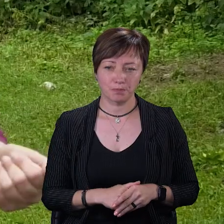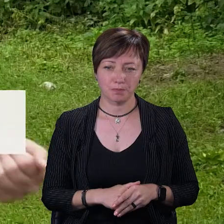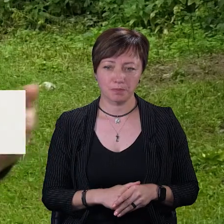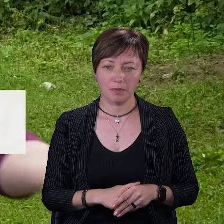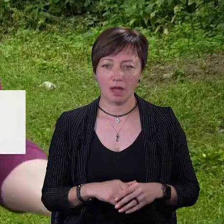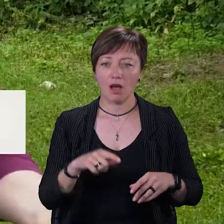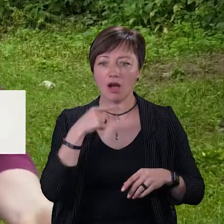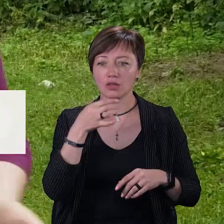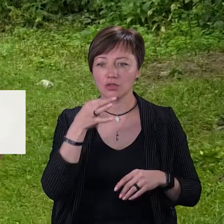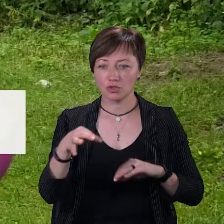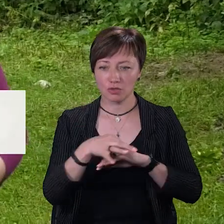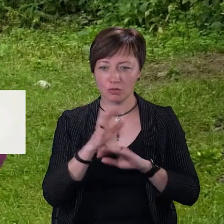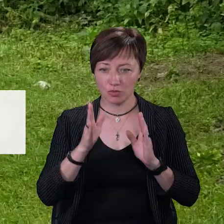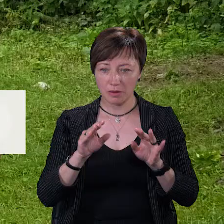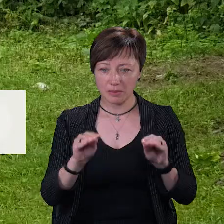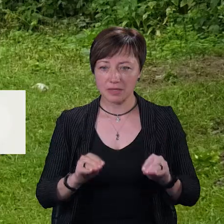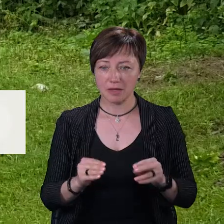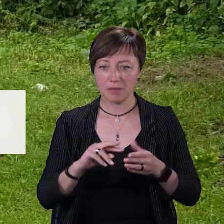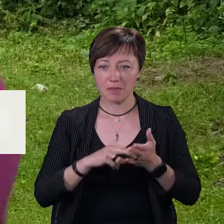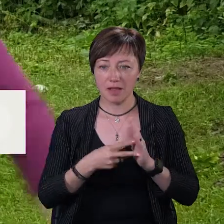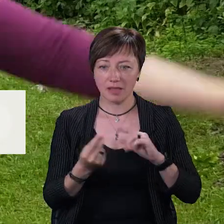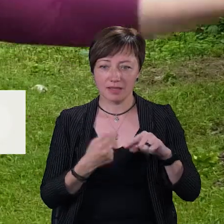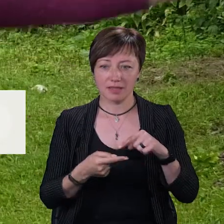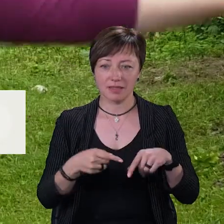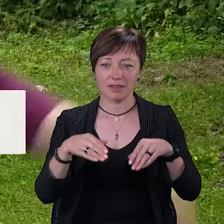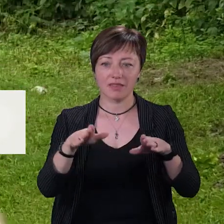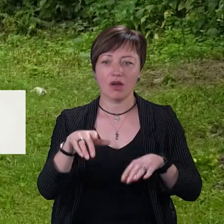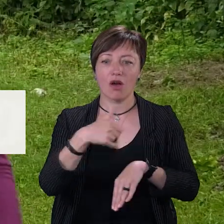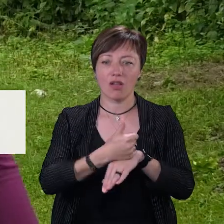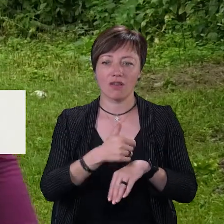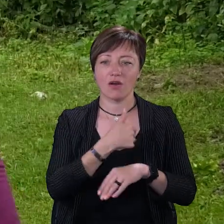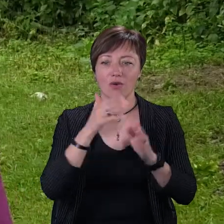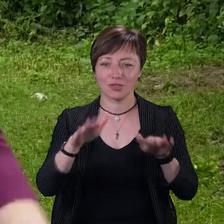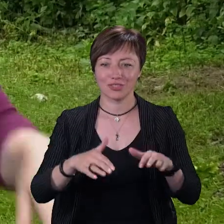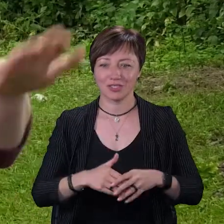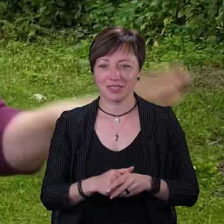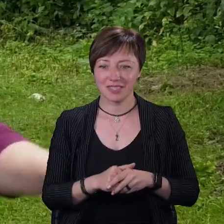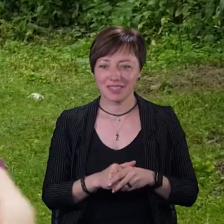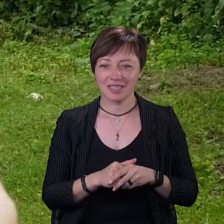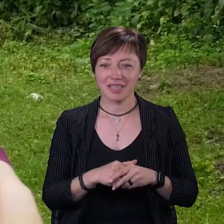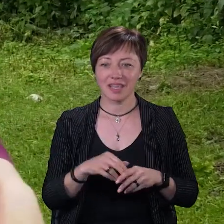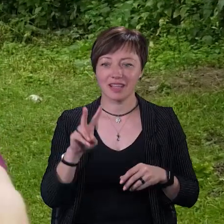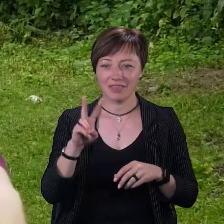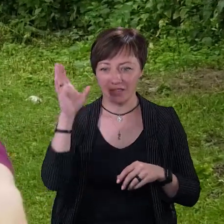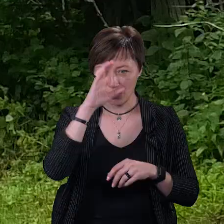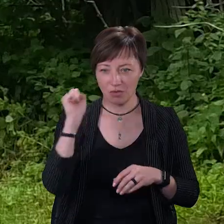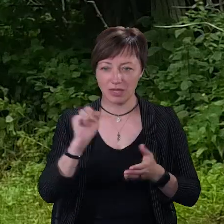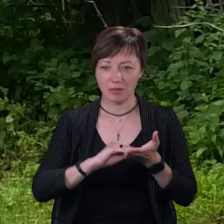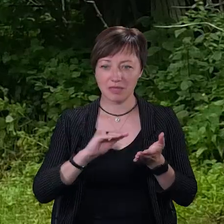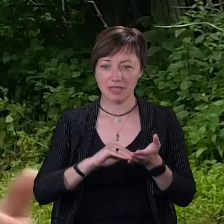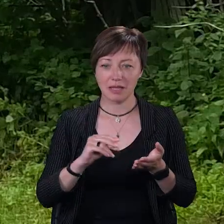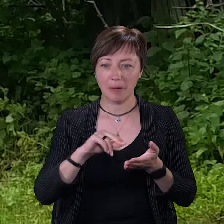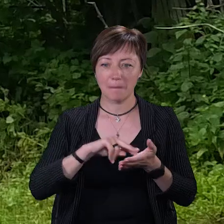Каже до чоловіка, будемо писати той бізнес-план. Ти в мене голова, собі як хочеш. Я за дві ночі написала той бізнес-план.